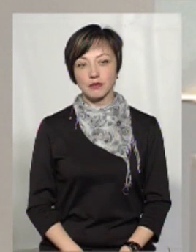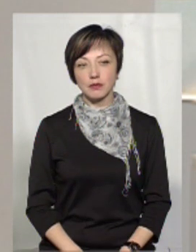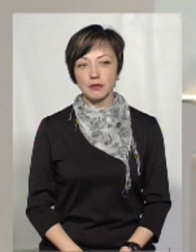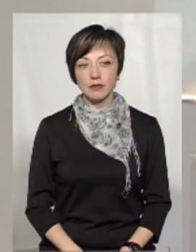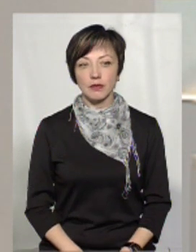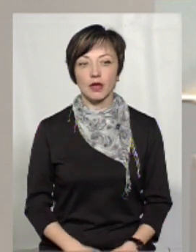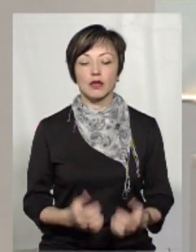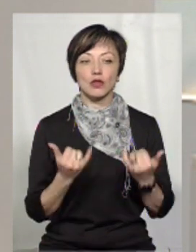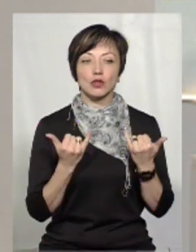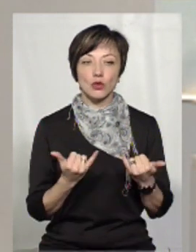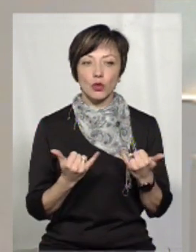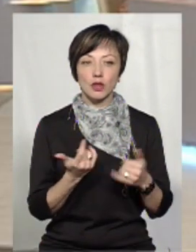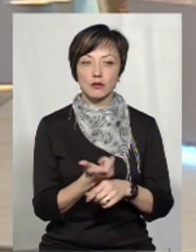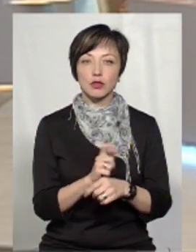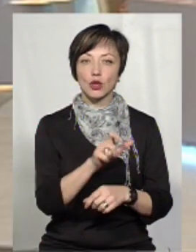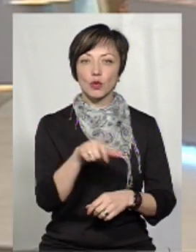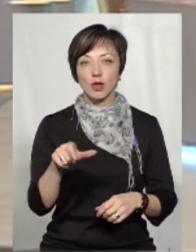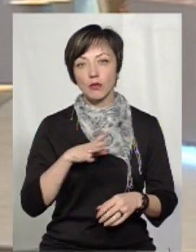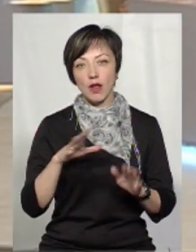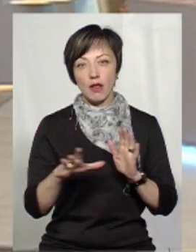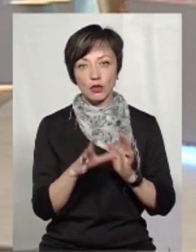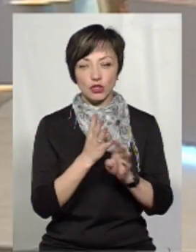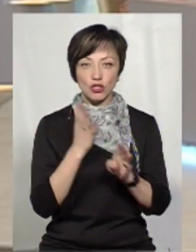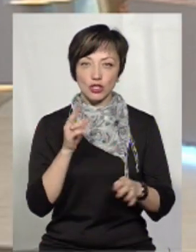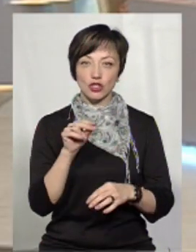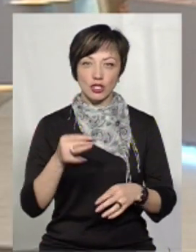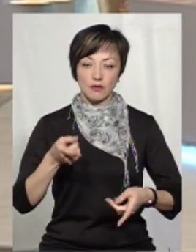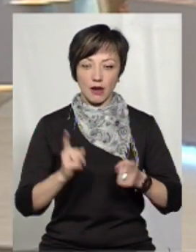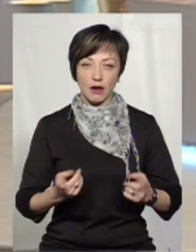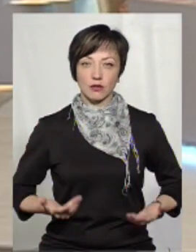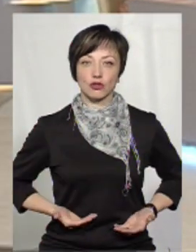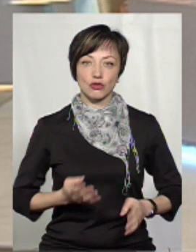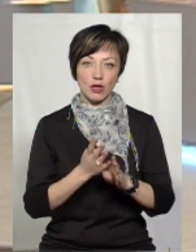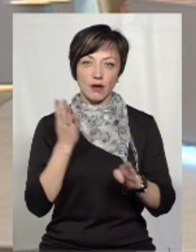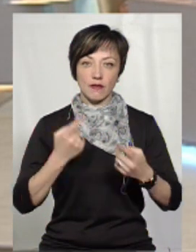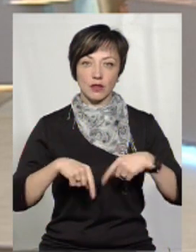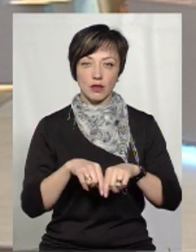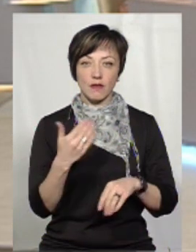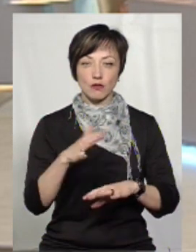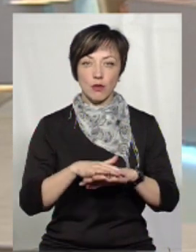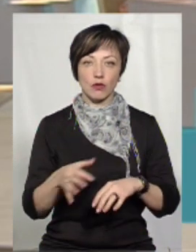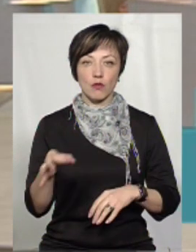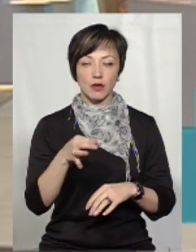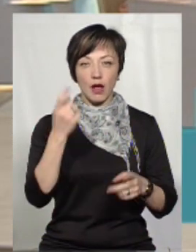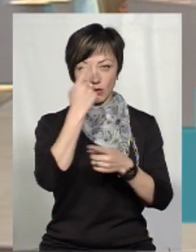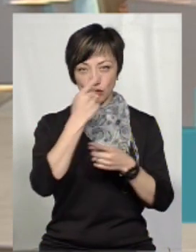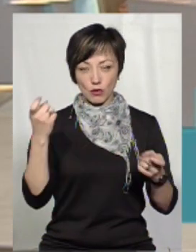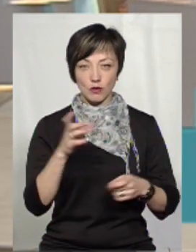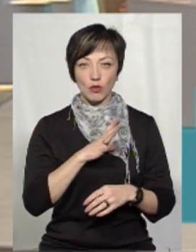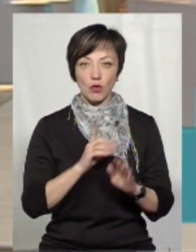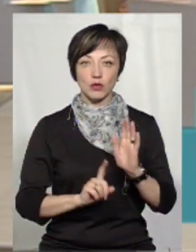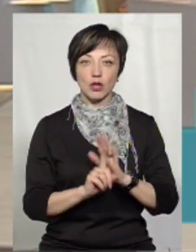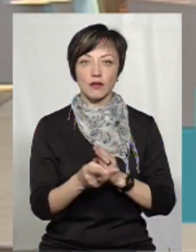Пані Людмила, от сьогодні більше людей було в електронних чергах, чи все ж таки в живих у відділеннях ущодбанків? Ну, анонсовано було